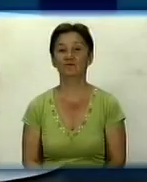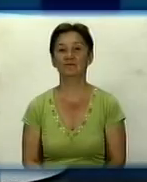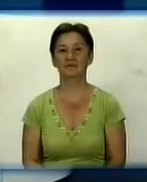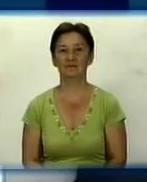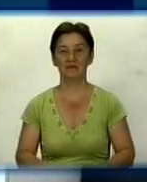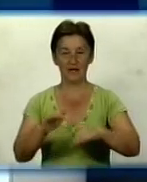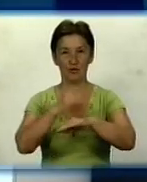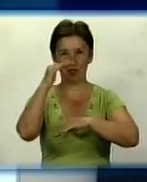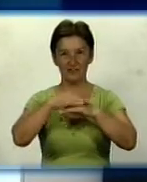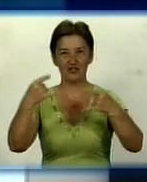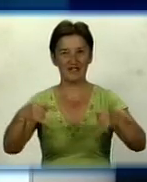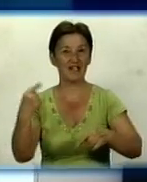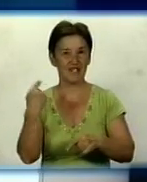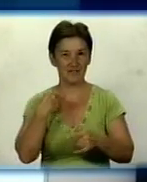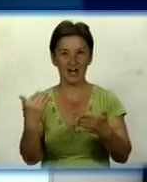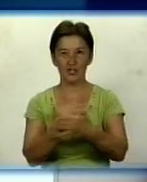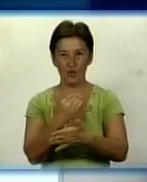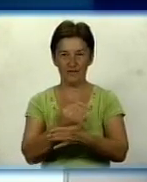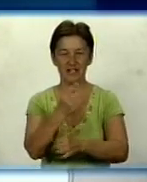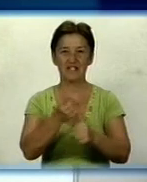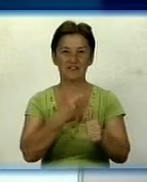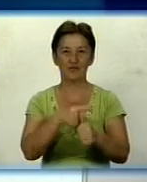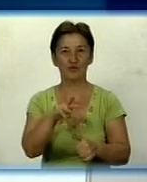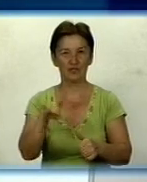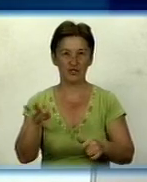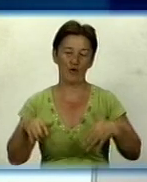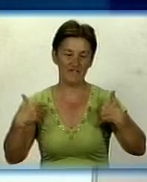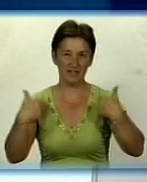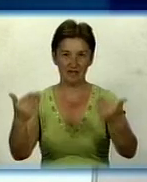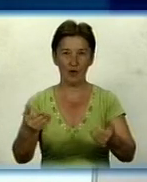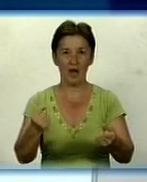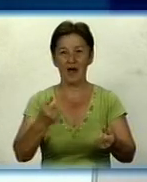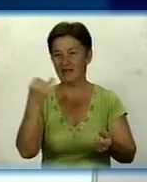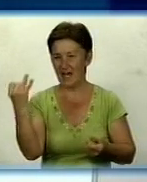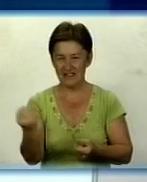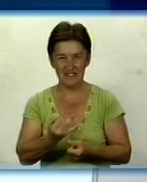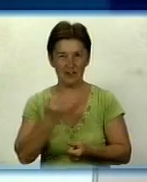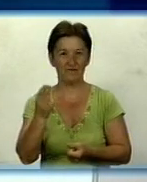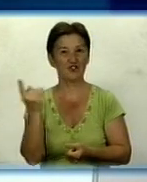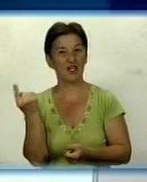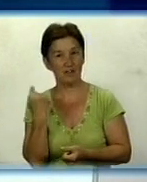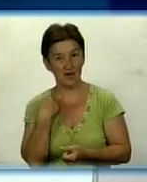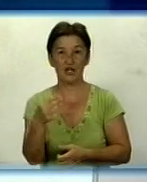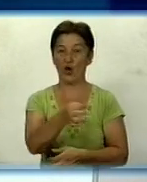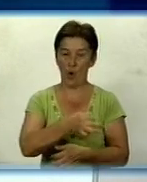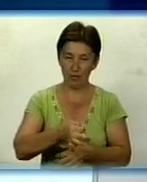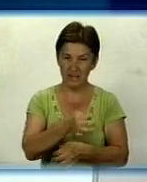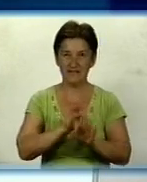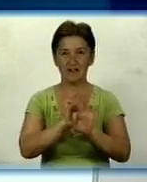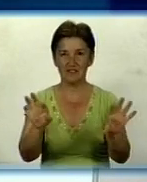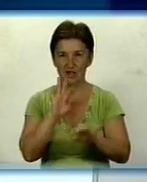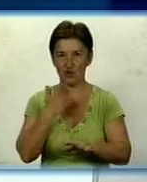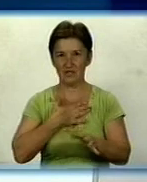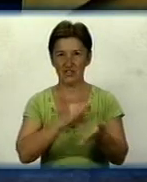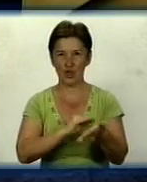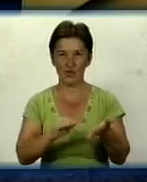Доброго вечора на каналі Кіровоград новини. Мене звуть Анастасія Муситенко. Вітаю, а про найцікавіше у Кіровограді та області розкажуть наші кореспонденти.